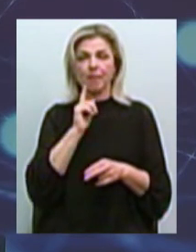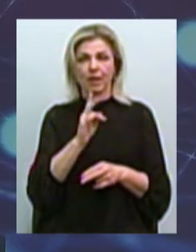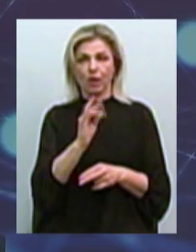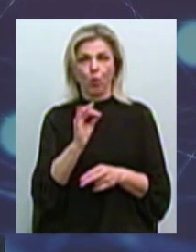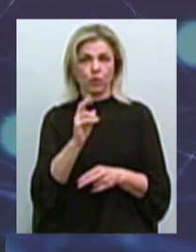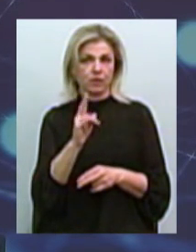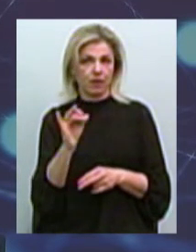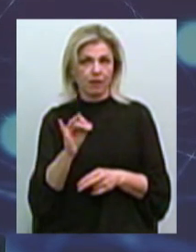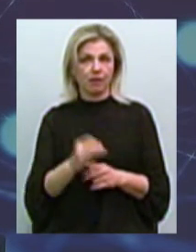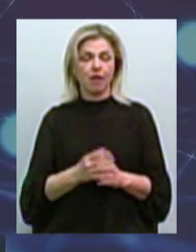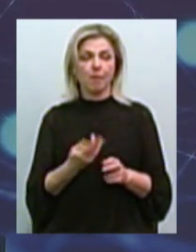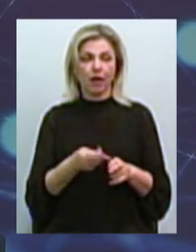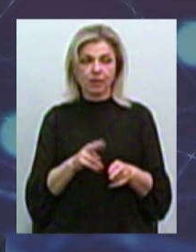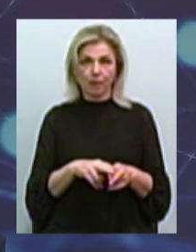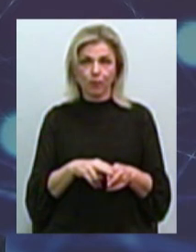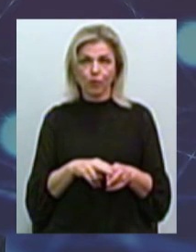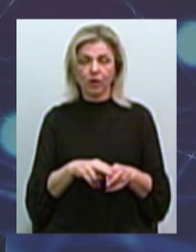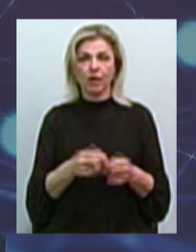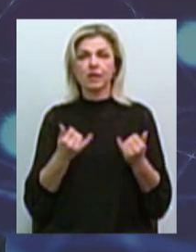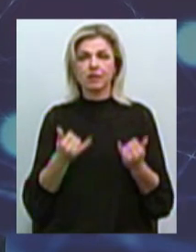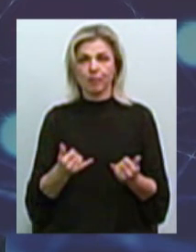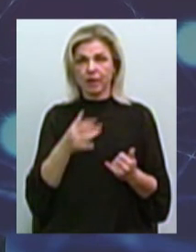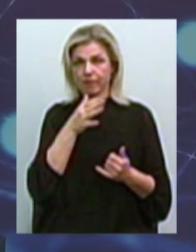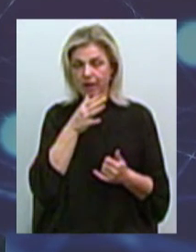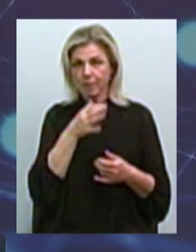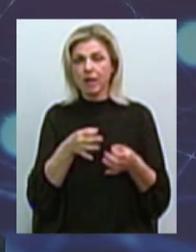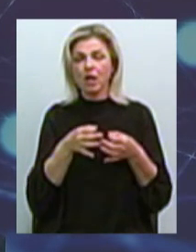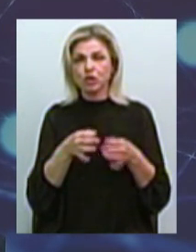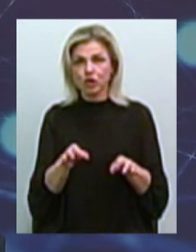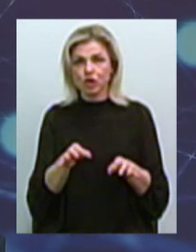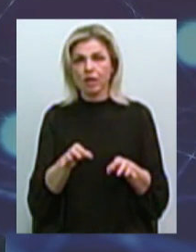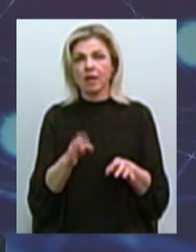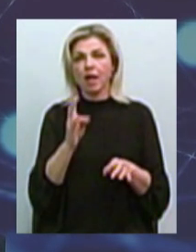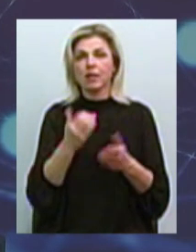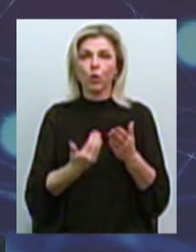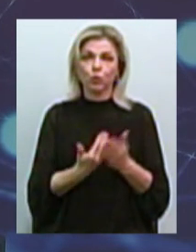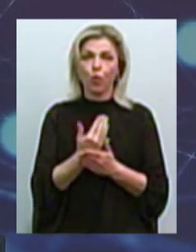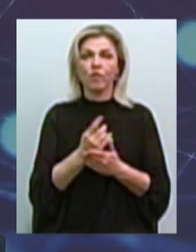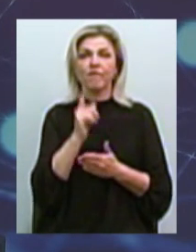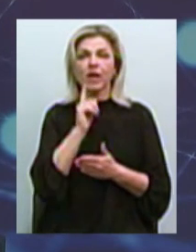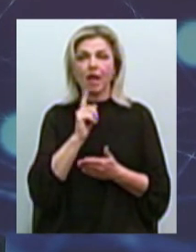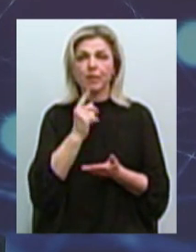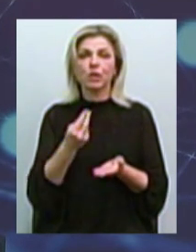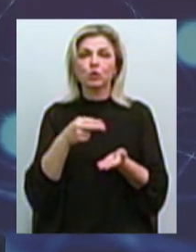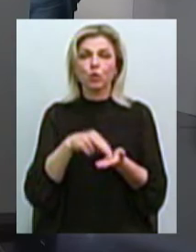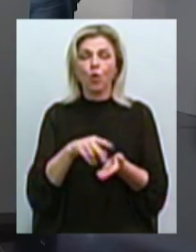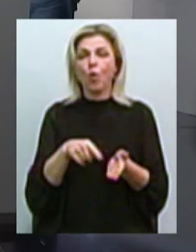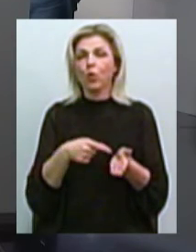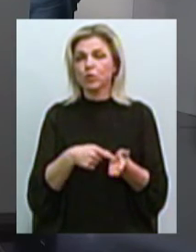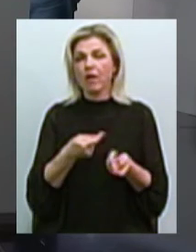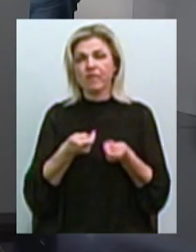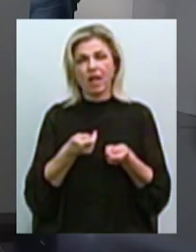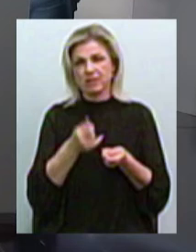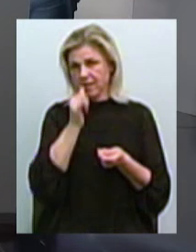в теперішній час, ну, розрішення на нове временні сооруження городська власть почти не віддає.